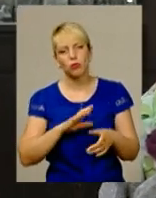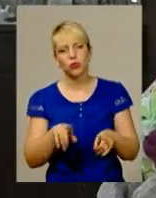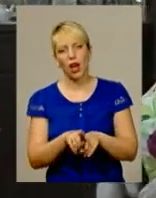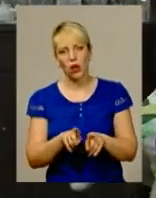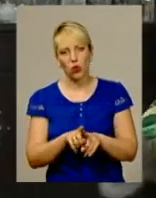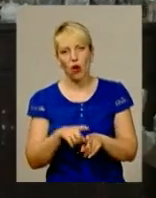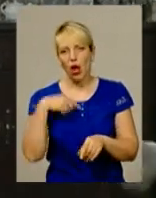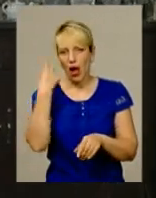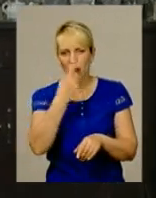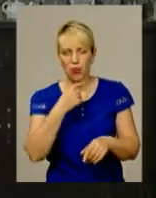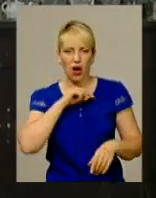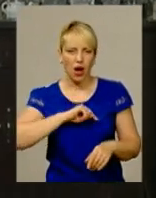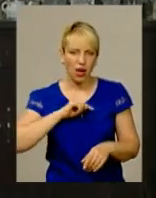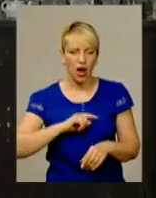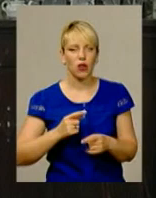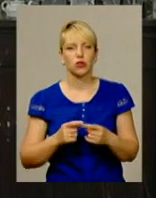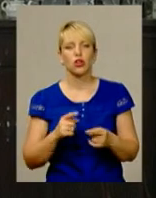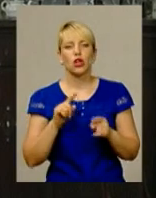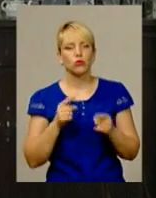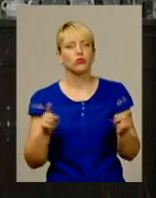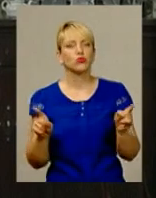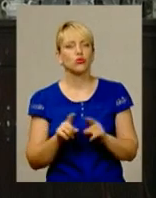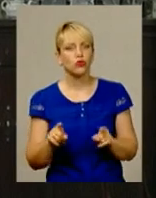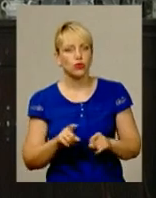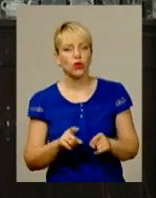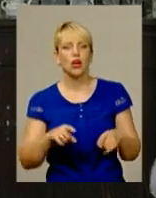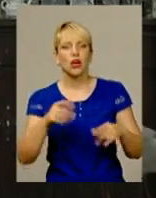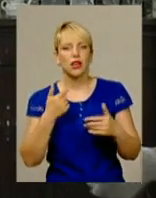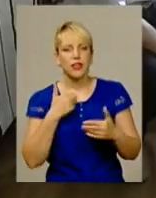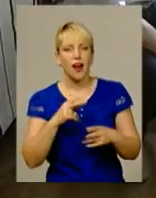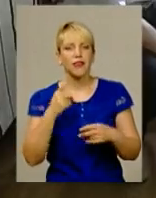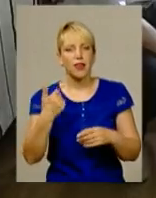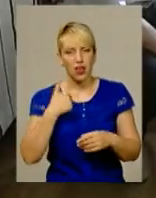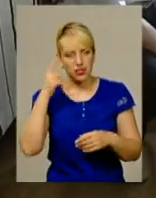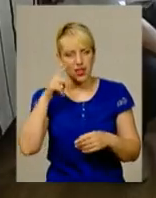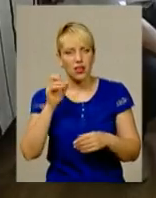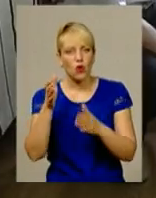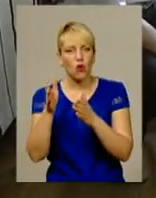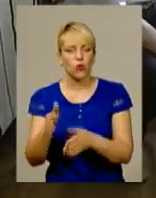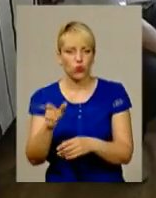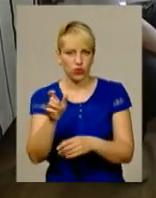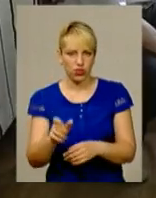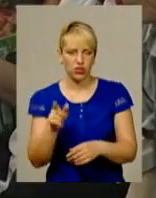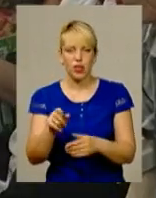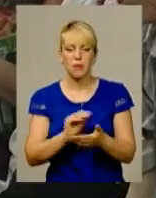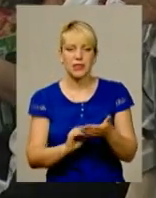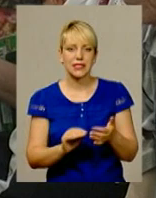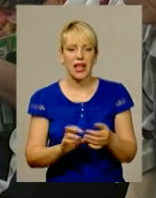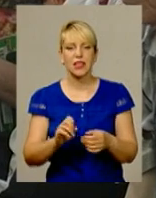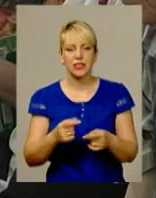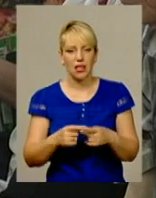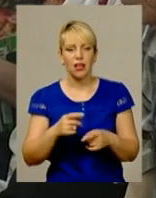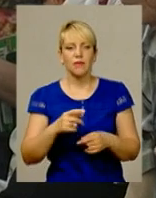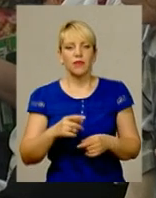альбомного характеру, особистого, тому що, ну, так як я його знала як людиною, вони писалися на злобу дня,